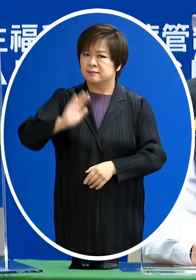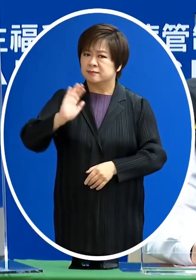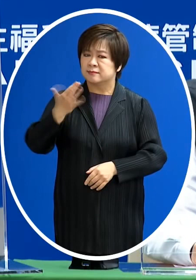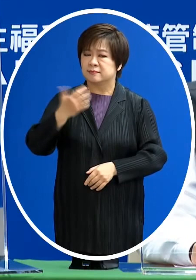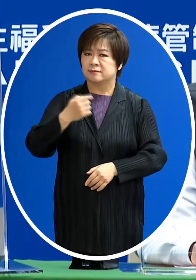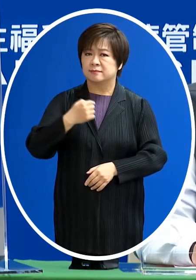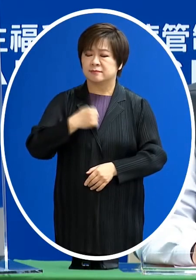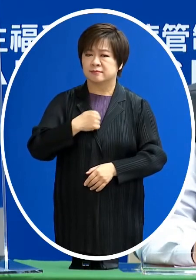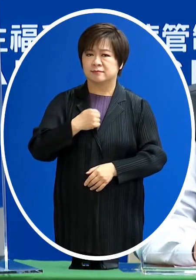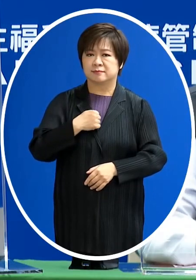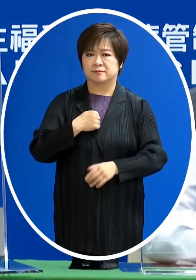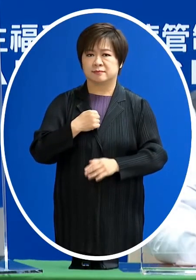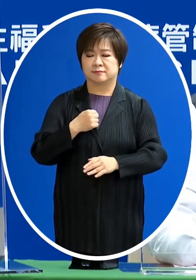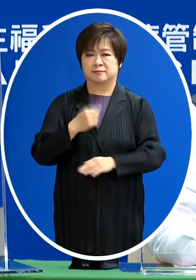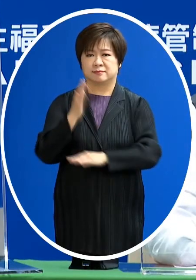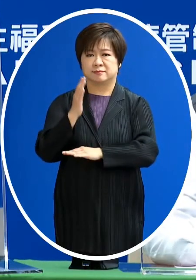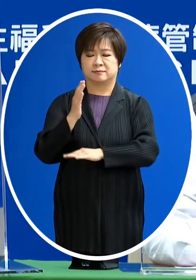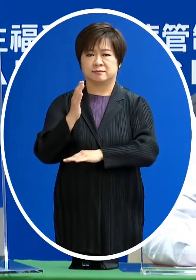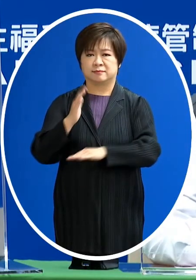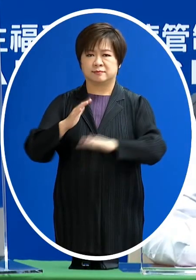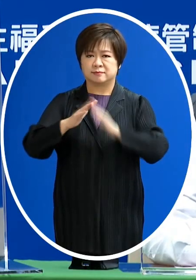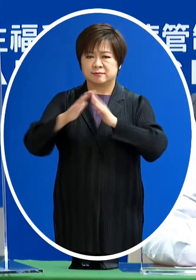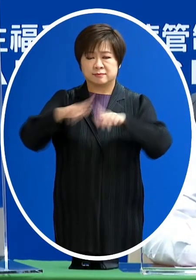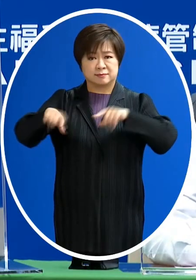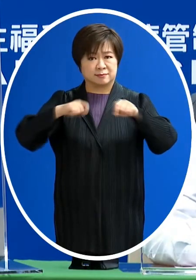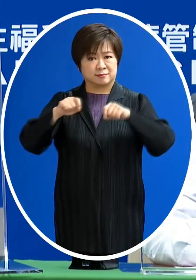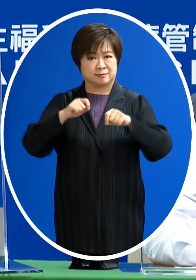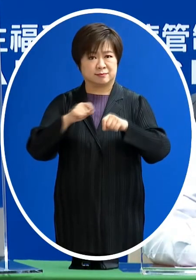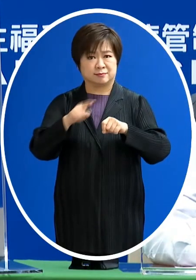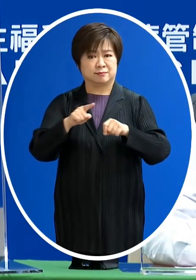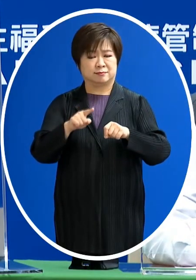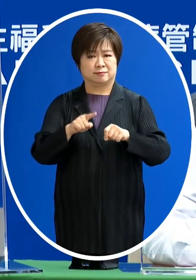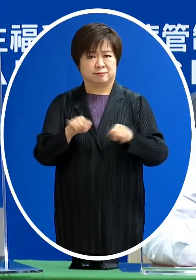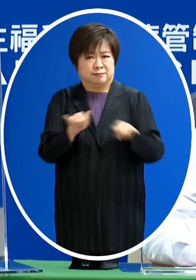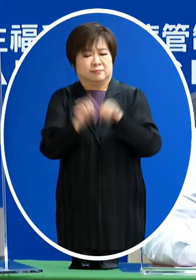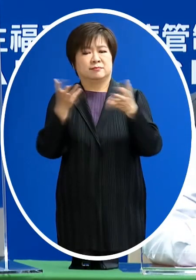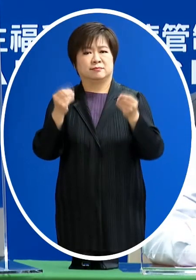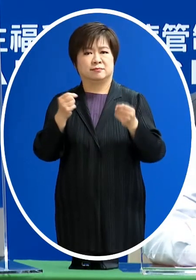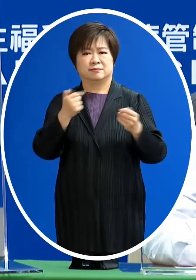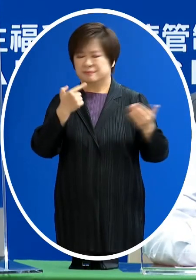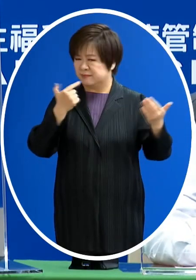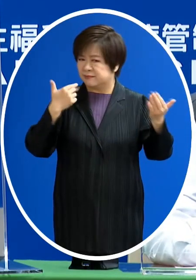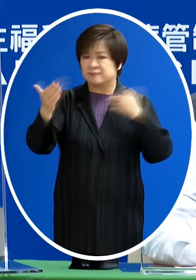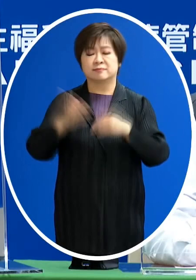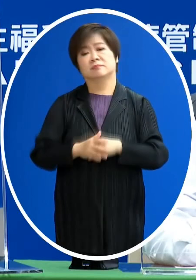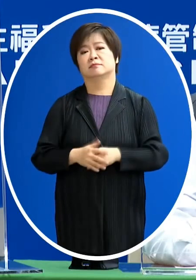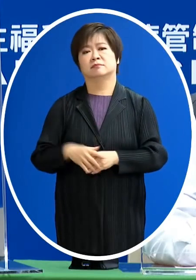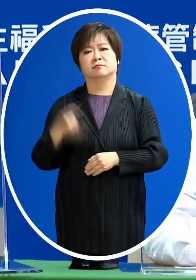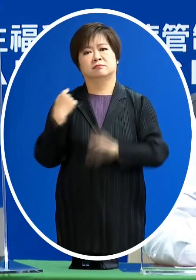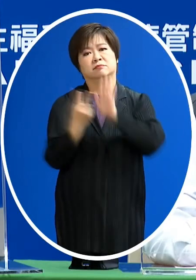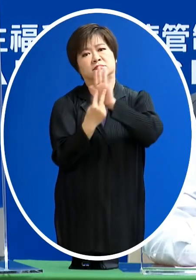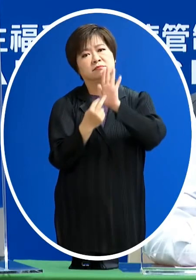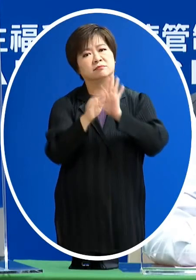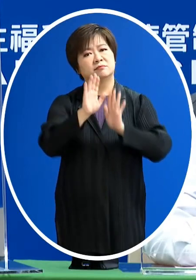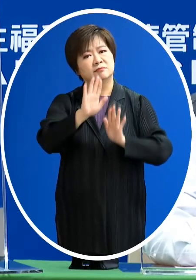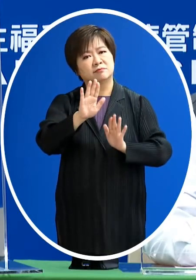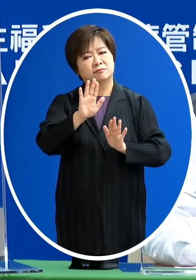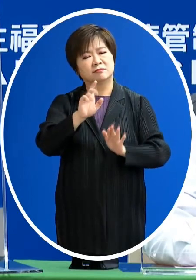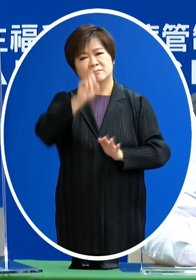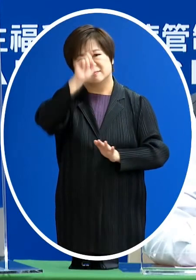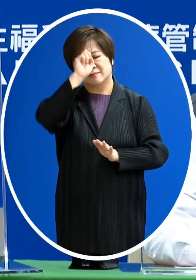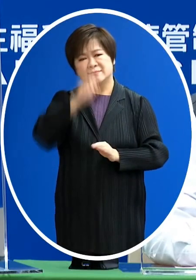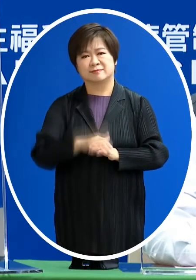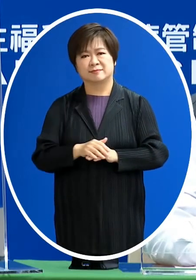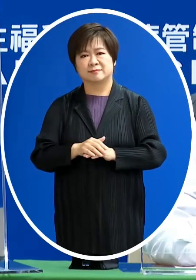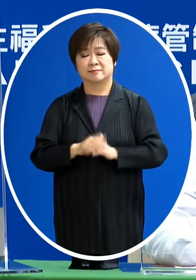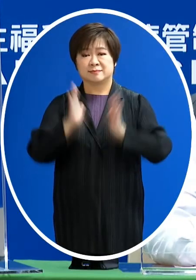我們的戰略戰術沒有矛盾的地方 我們很清楚特別我們昨天又講得更清楚 我們是要在趨近